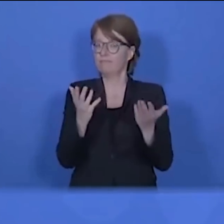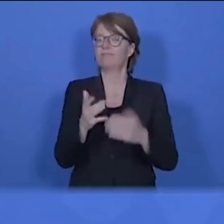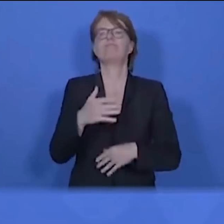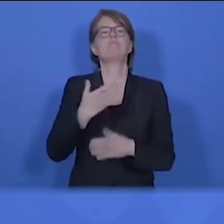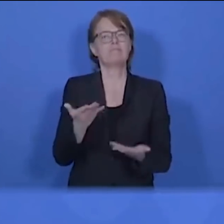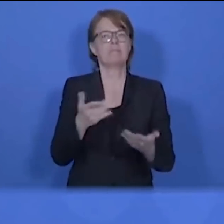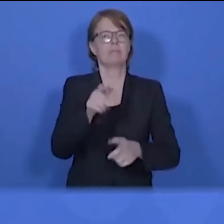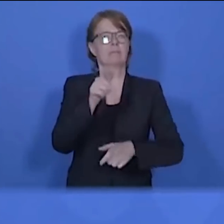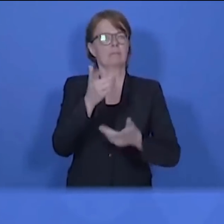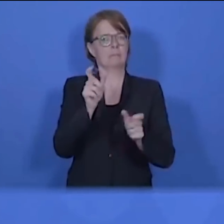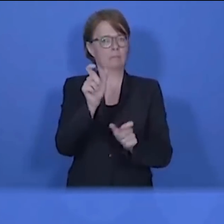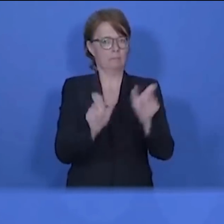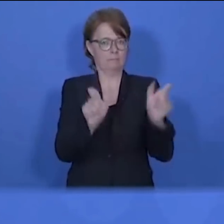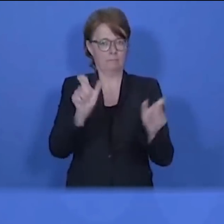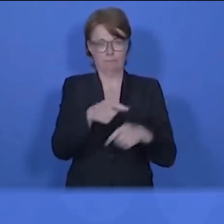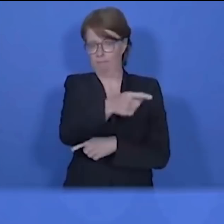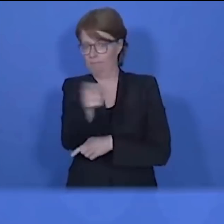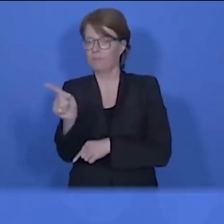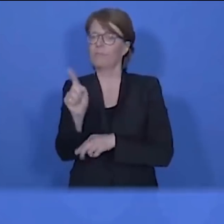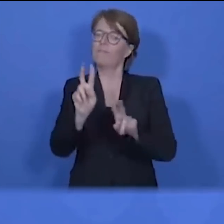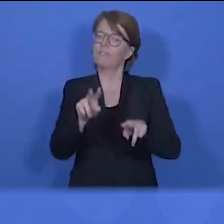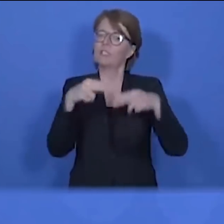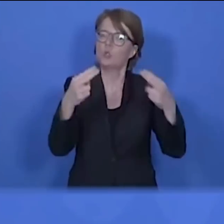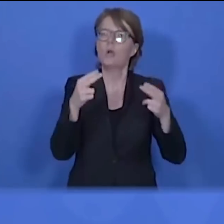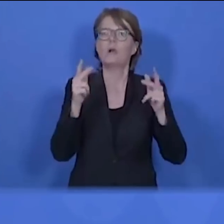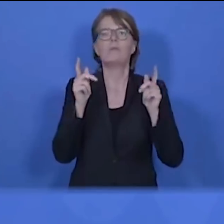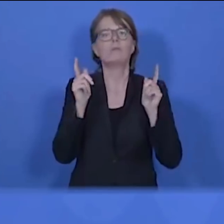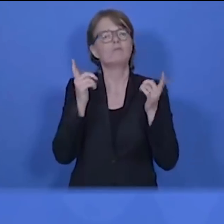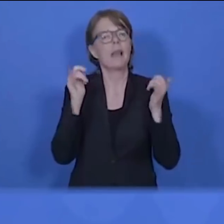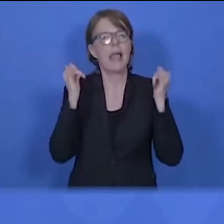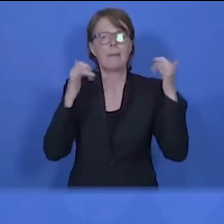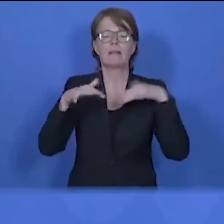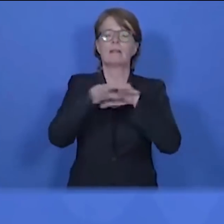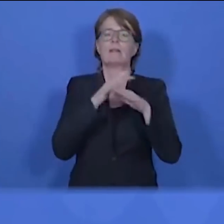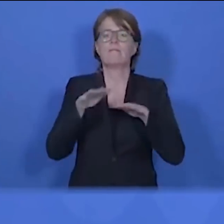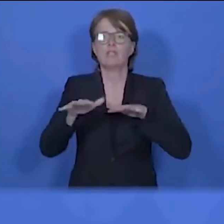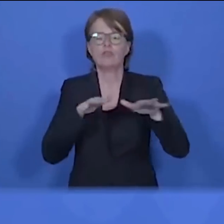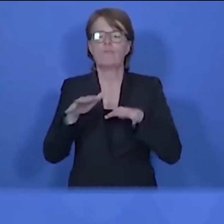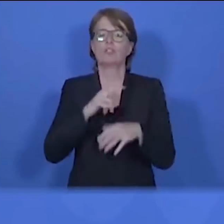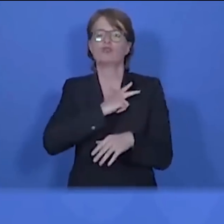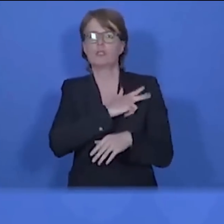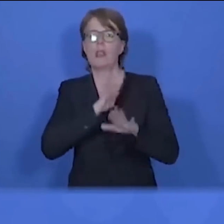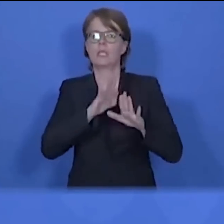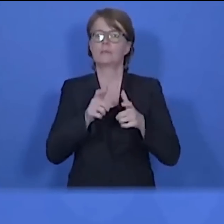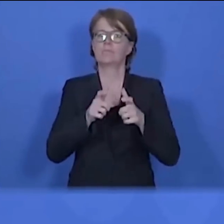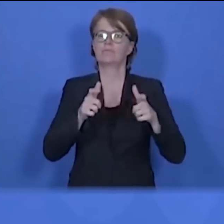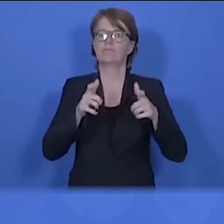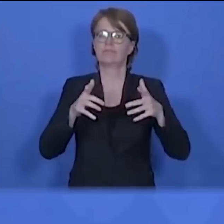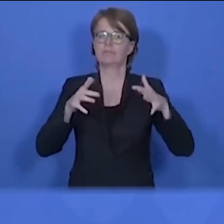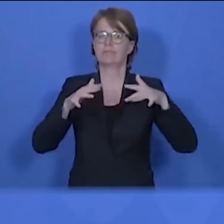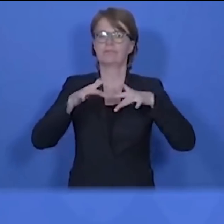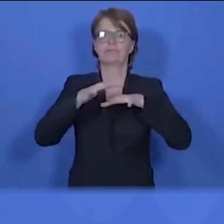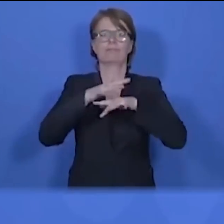die bei dem Hochfahren unseres öffentlichen Lebens, von Wirtschaft, von sozialen Bereichen und